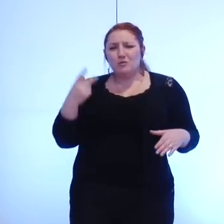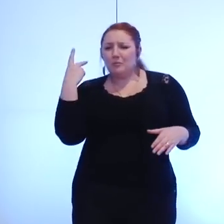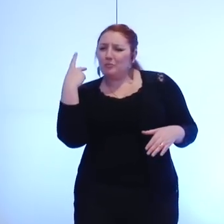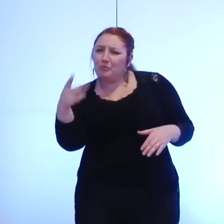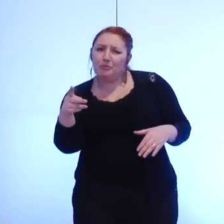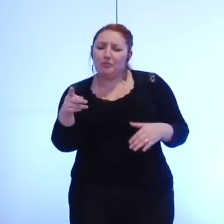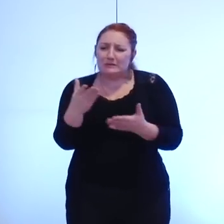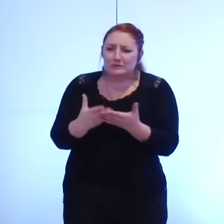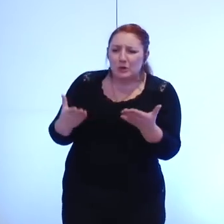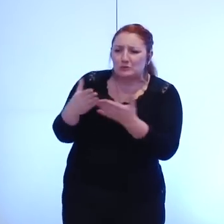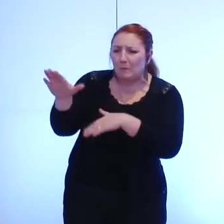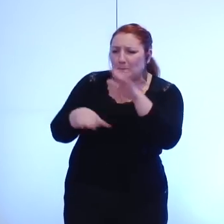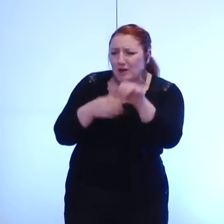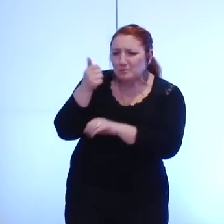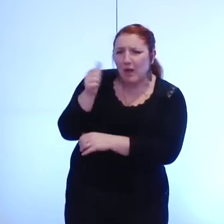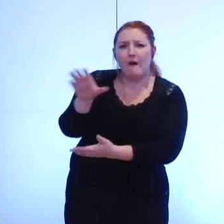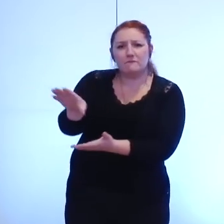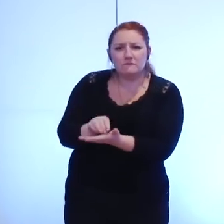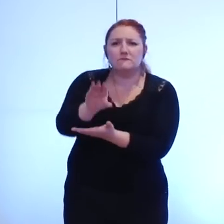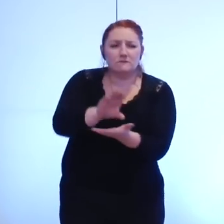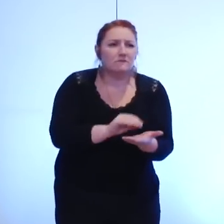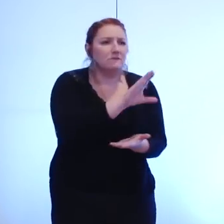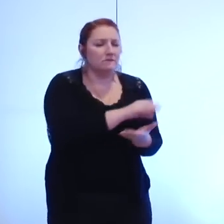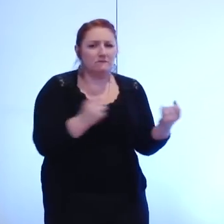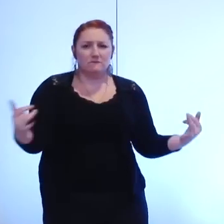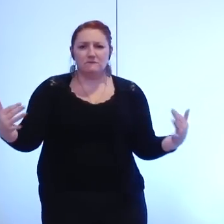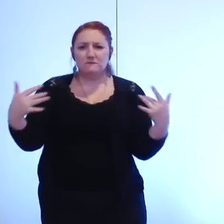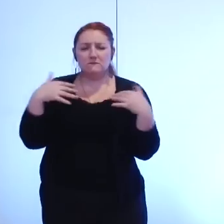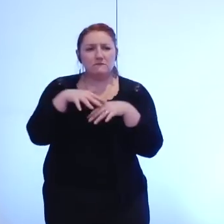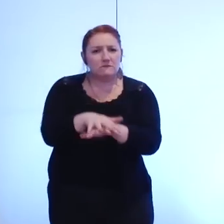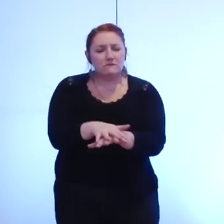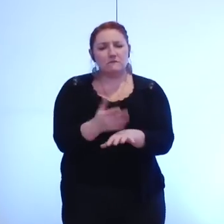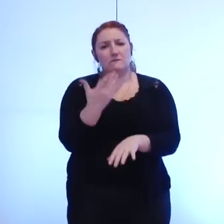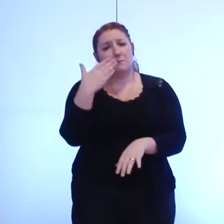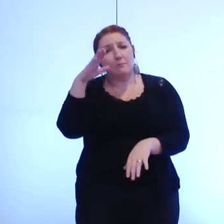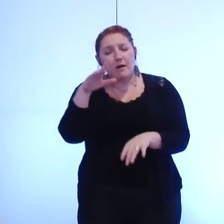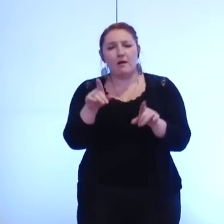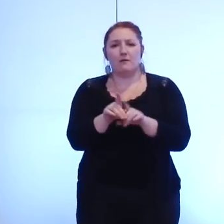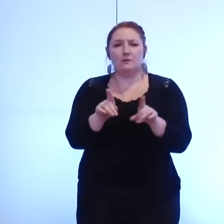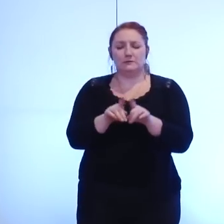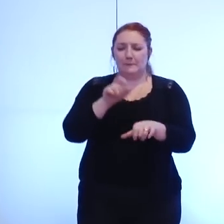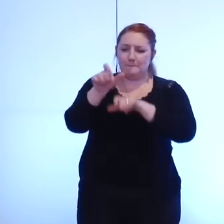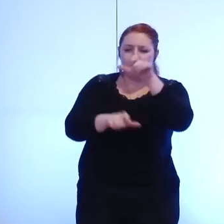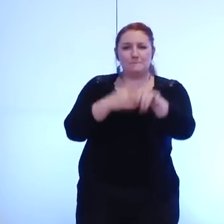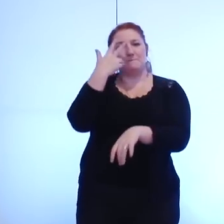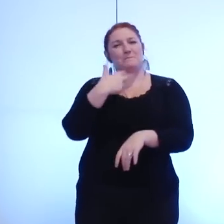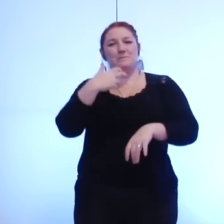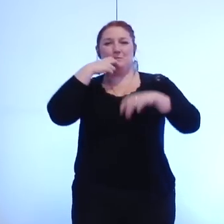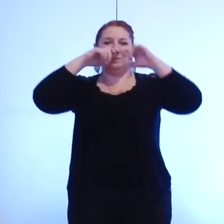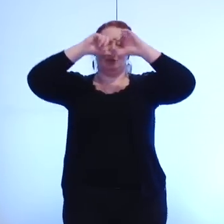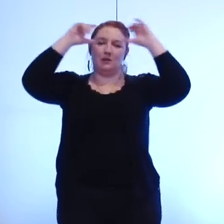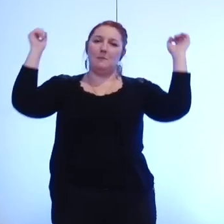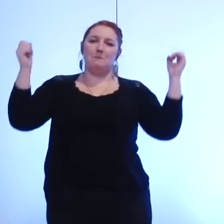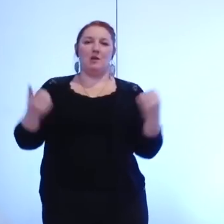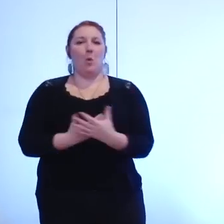construire avec les citoyens métropolitains dont une grande